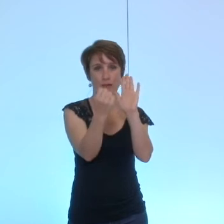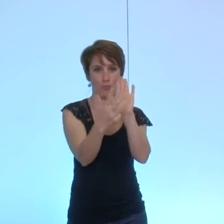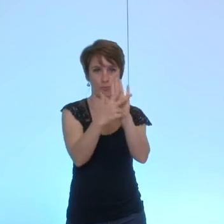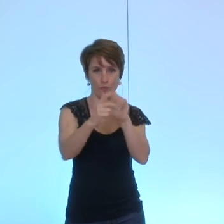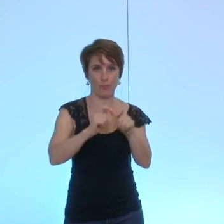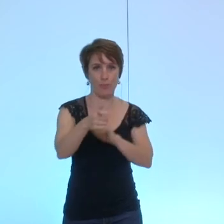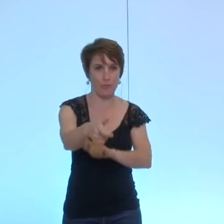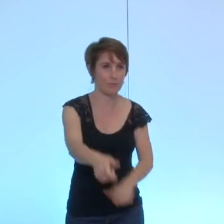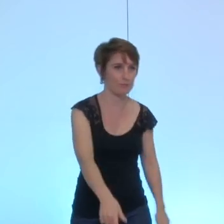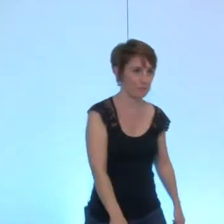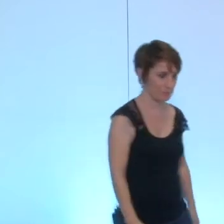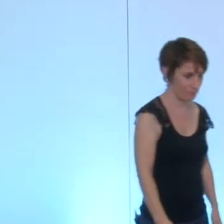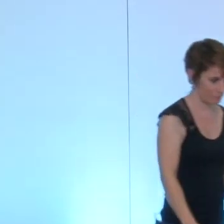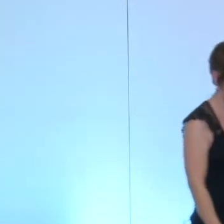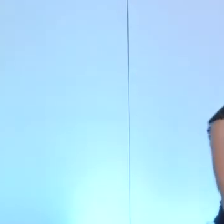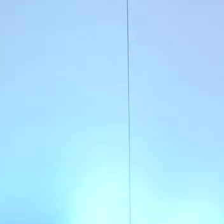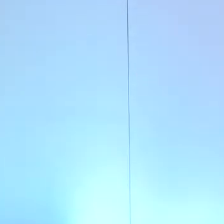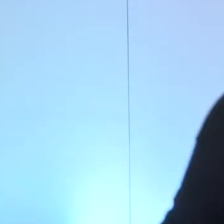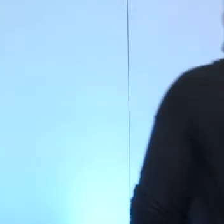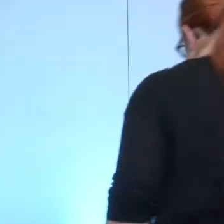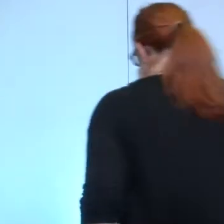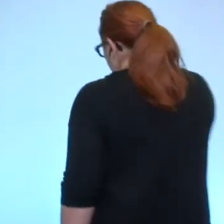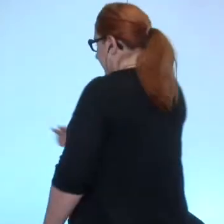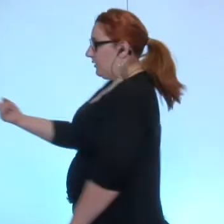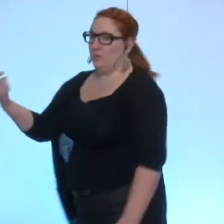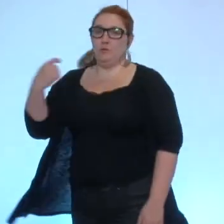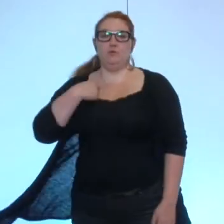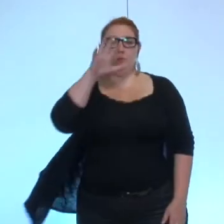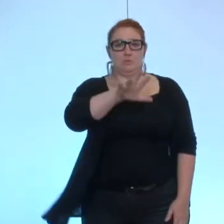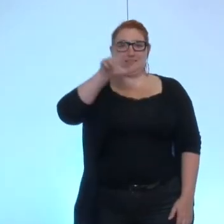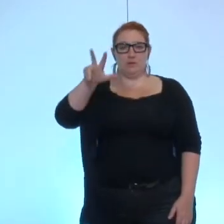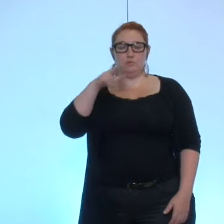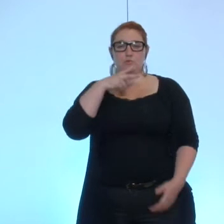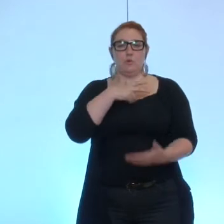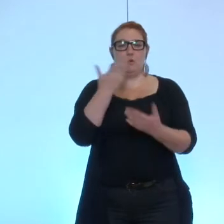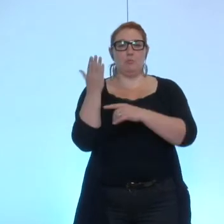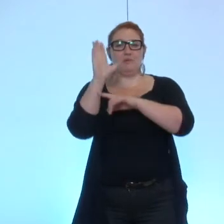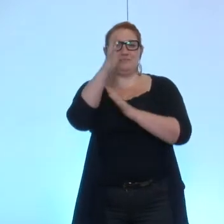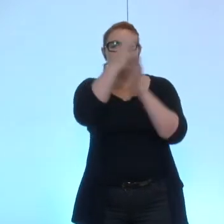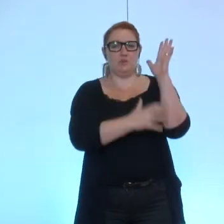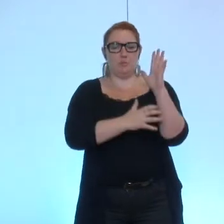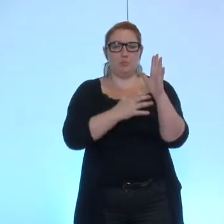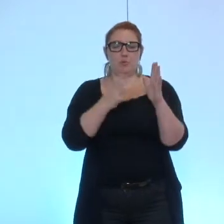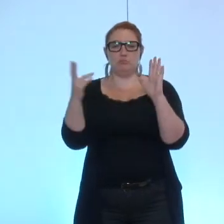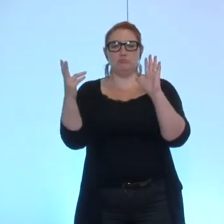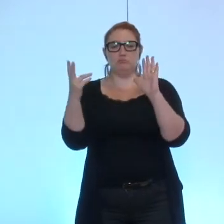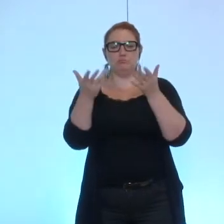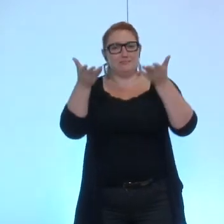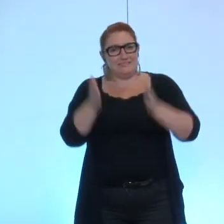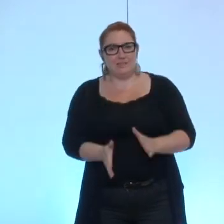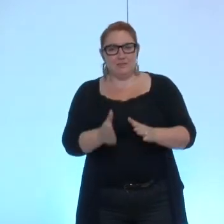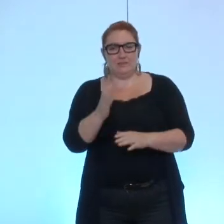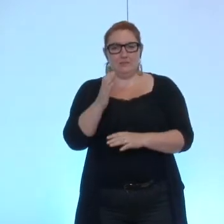délibération numéro 53 présentation du rapport d'observation définitive de la CRC la chambre régionale des comptes